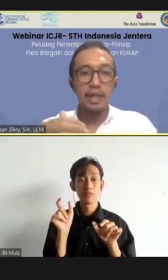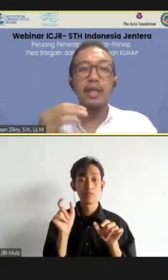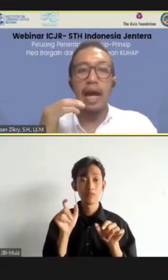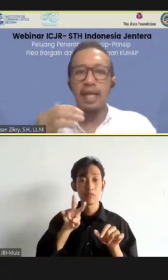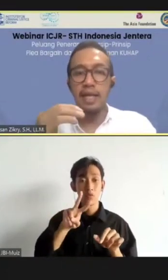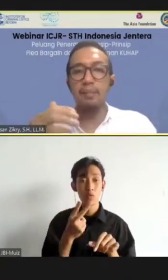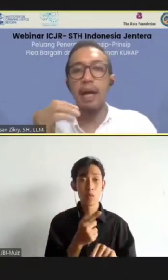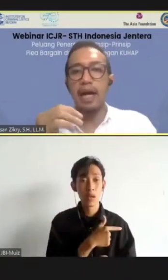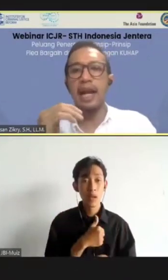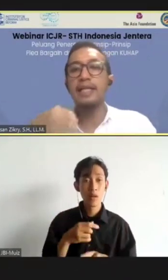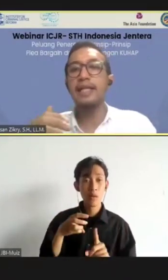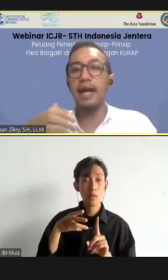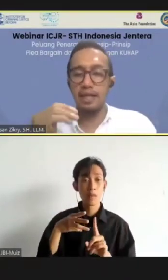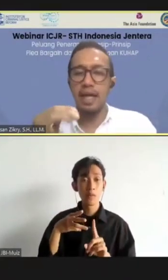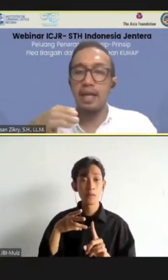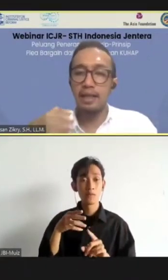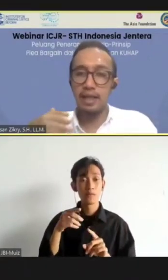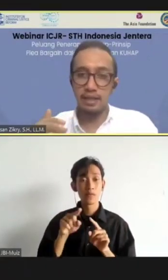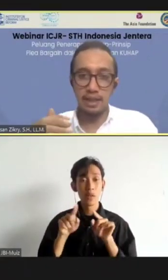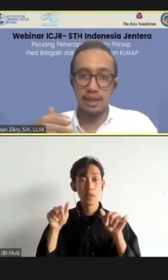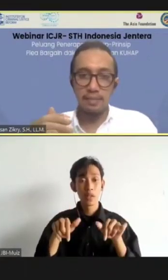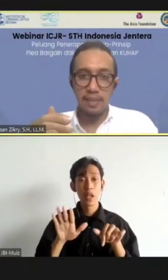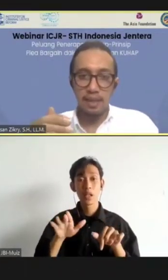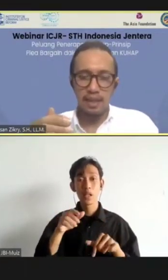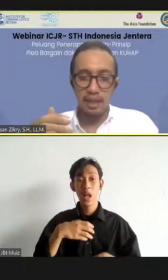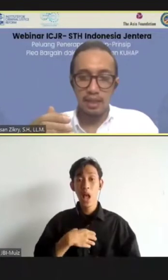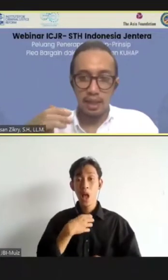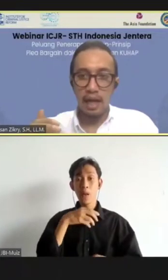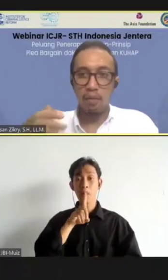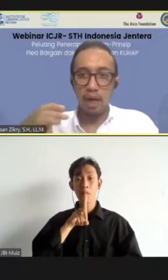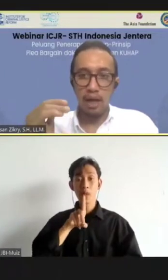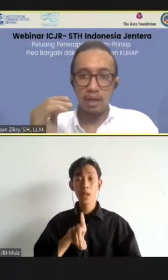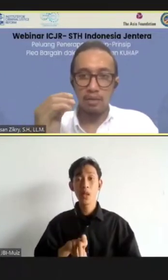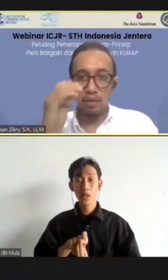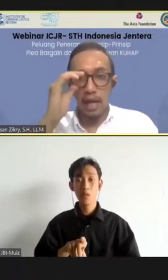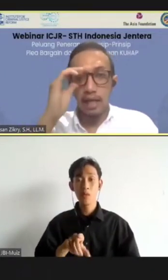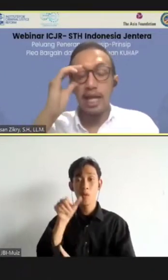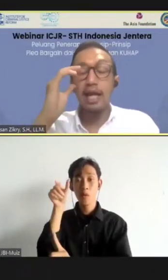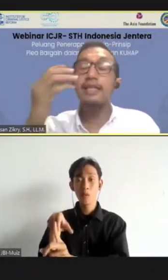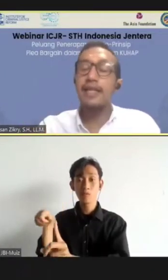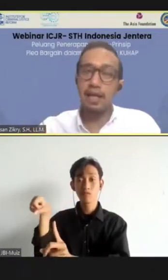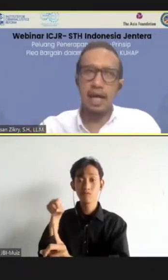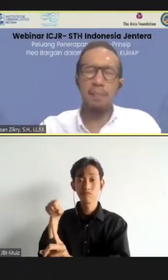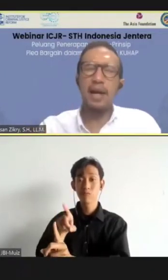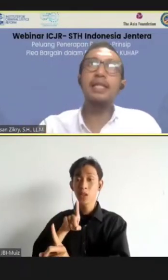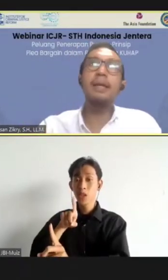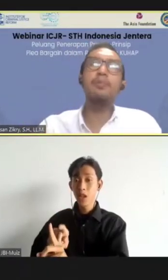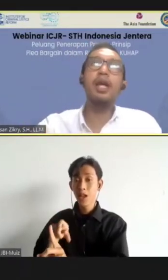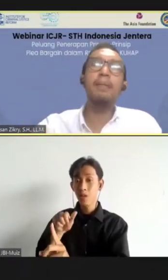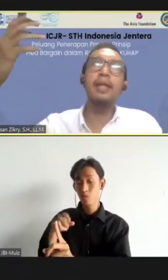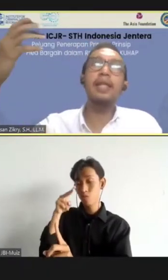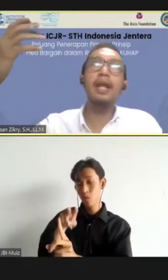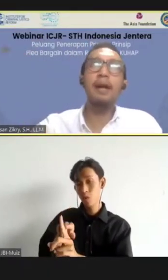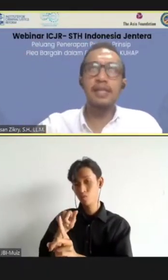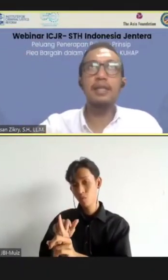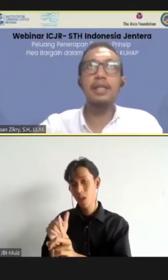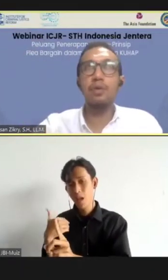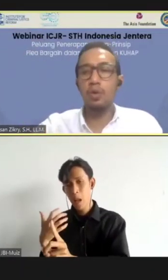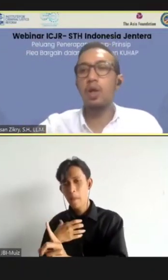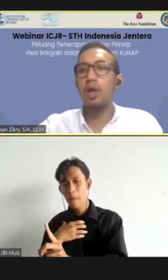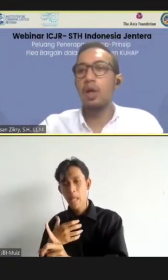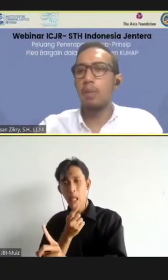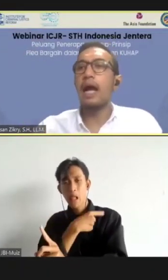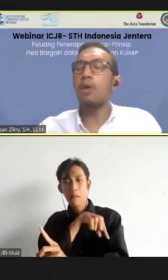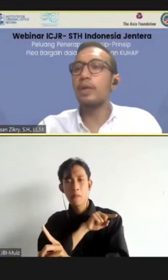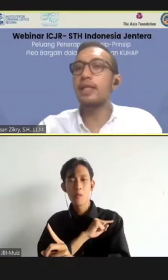Nah, di sini, hakim akan nanya, dia akan nanya ke si terdakwa, dan dia ngecek, apakah dia punya mental capacity